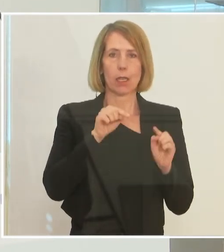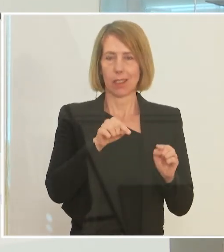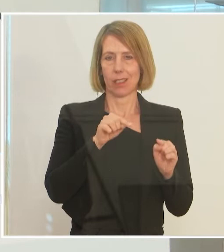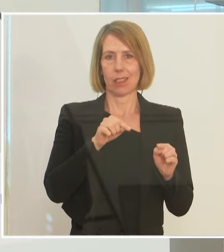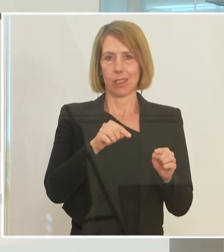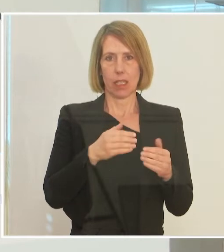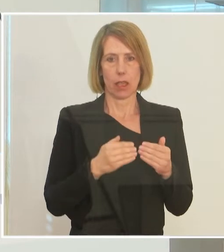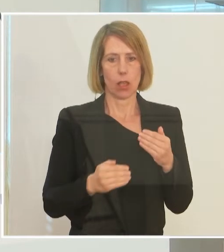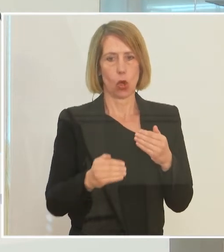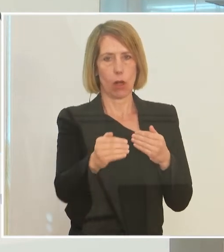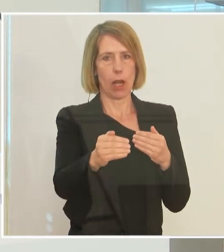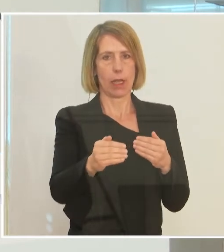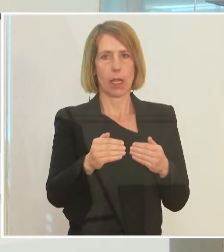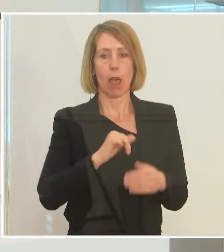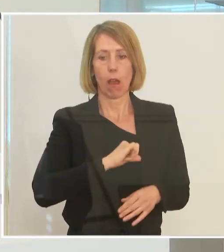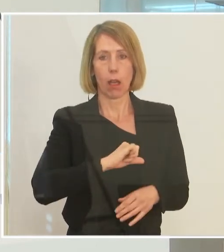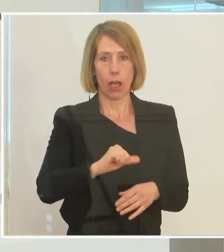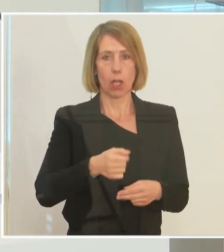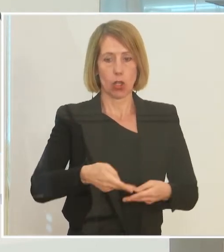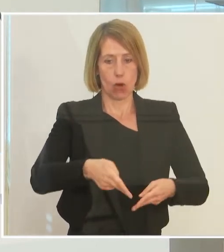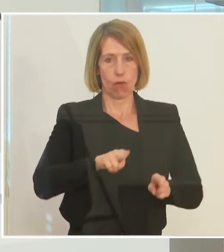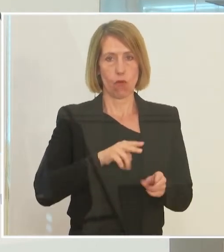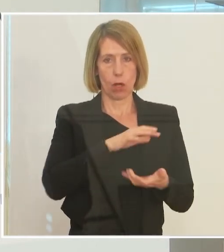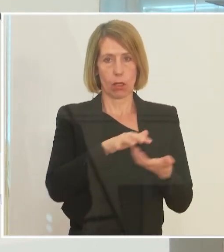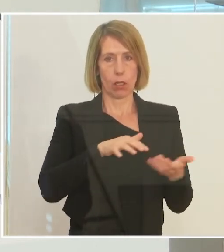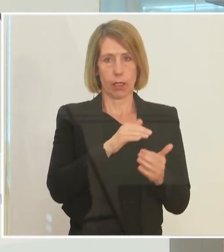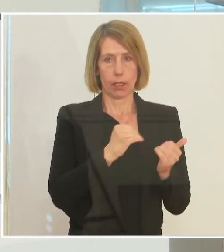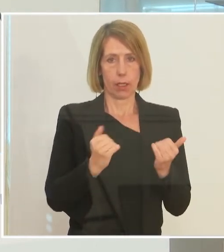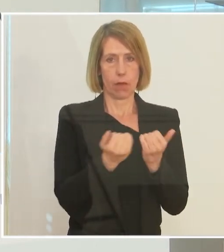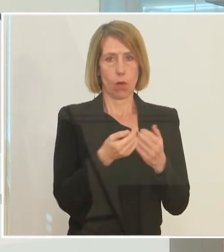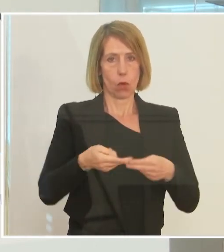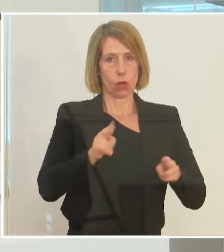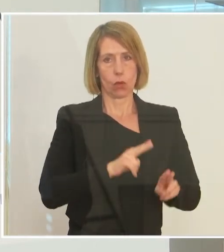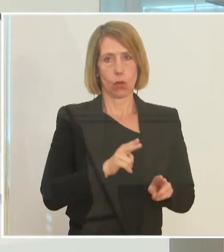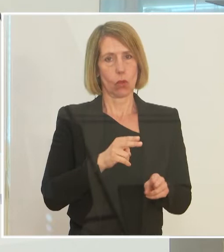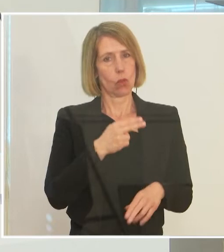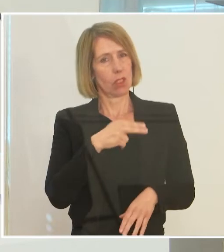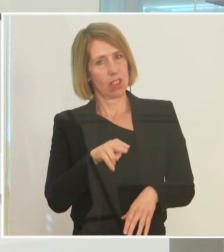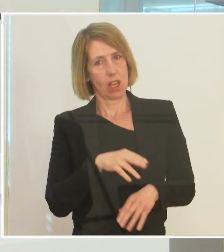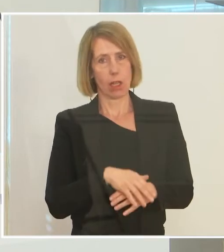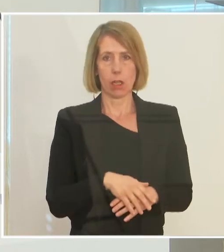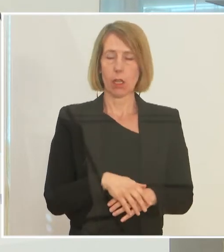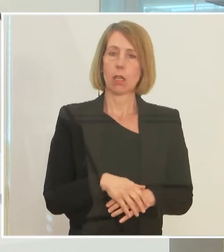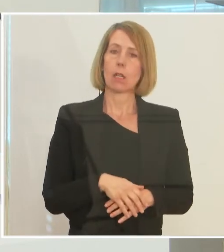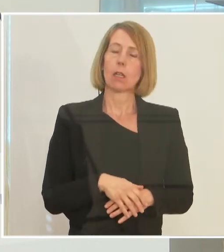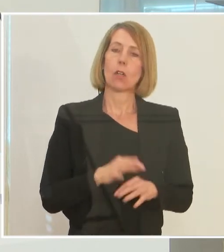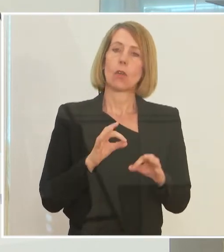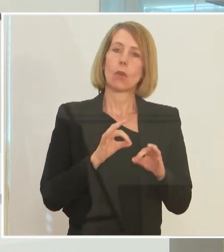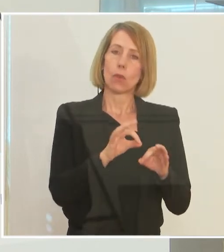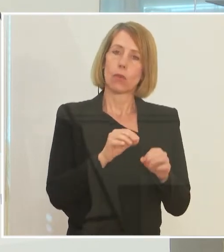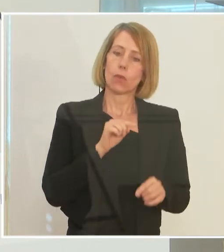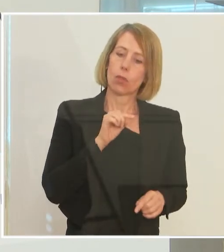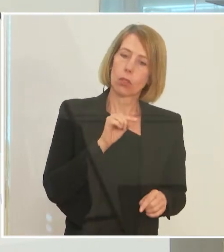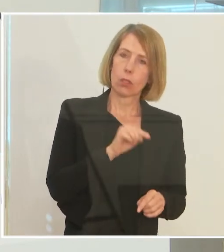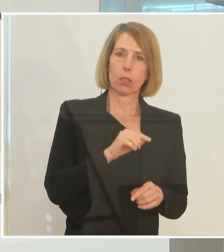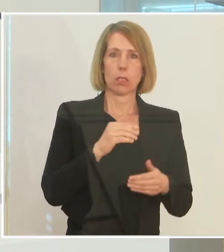so rasch auf das Vorkrisenniveau zurückfinden werden. Und sozusagen für diese